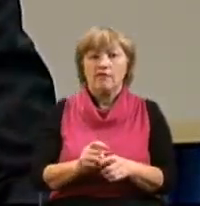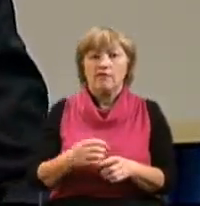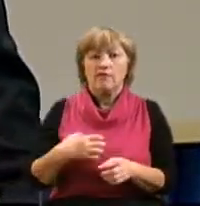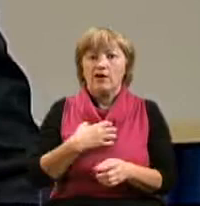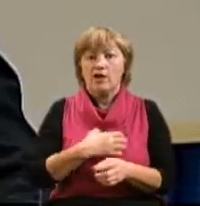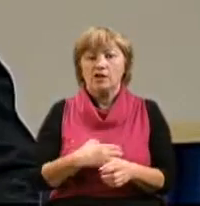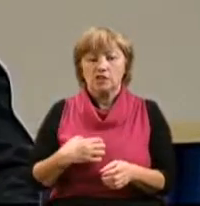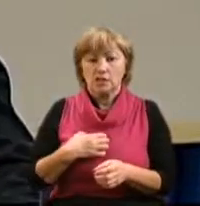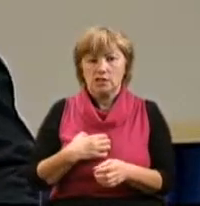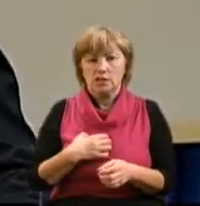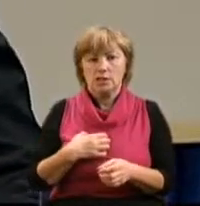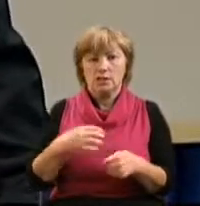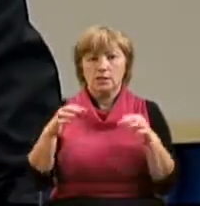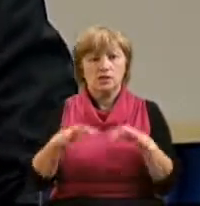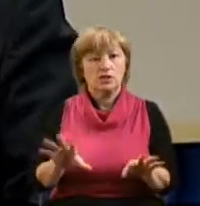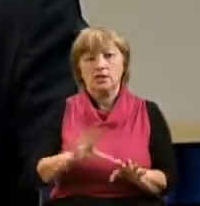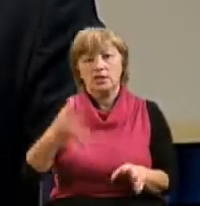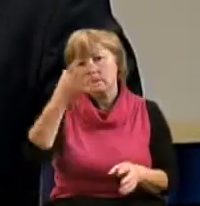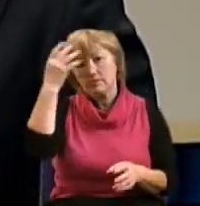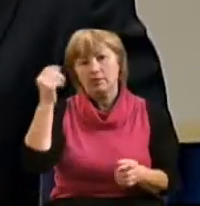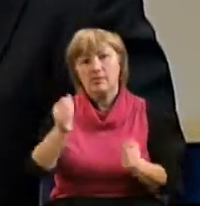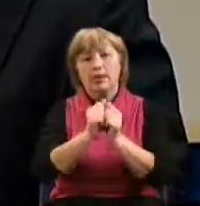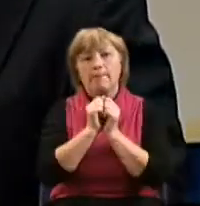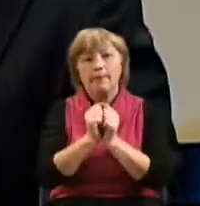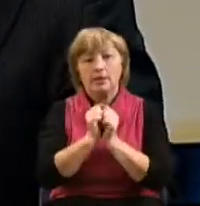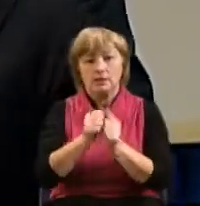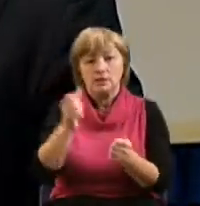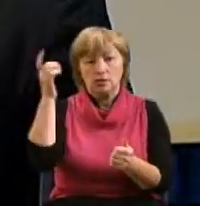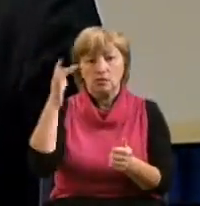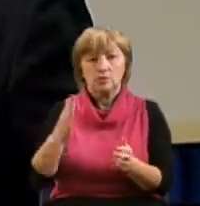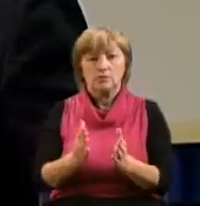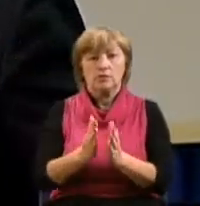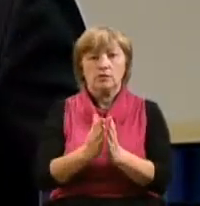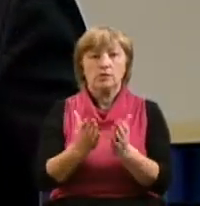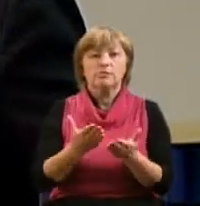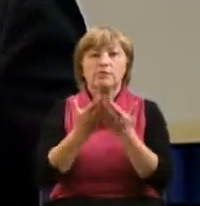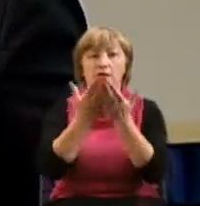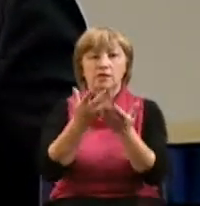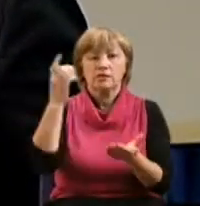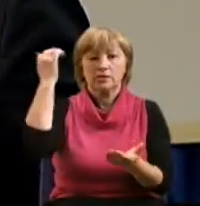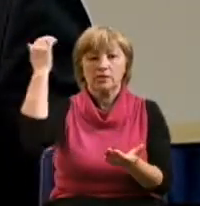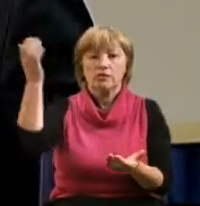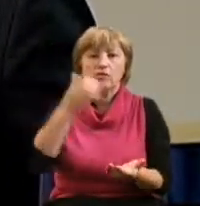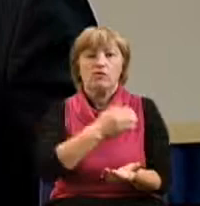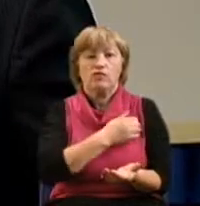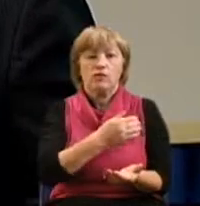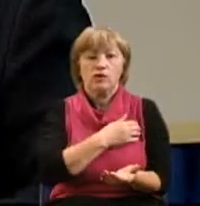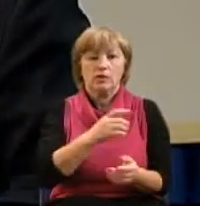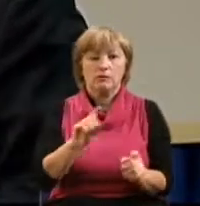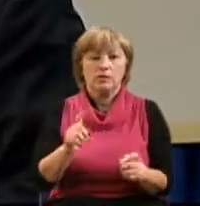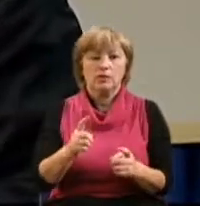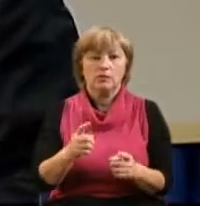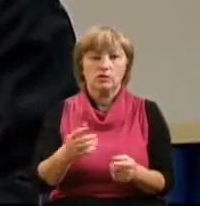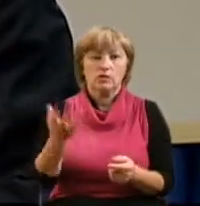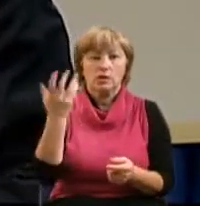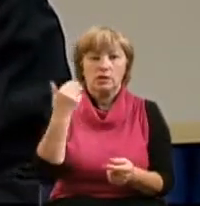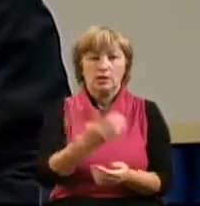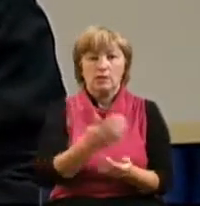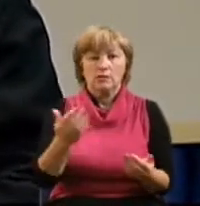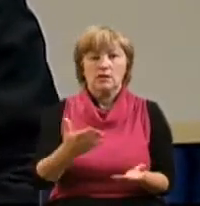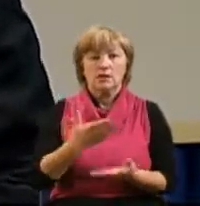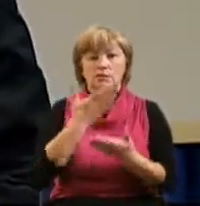забывали никогда молиться Господу и спрашивать Его водительство, Его воли. Потому что, когда мы